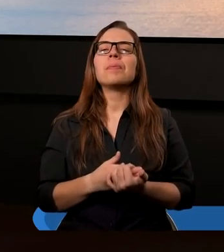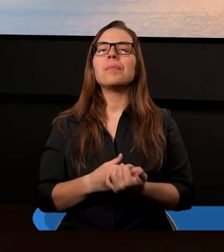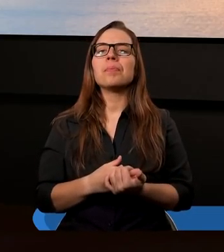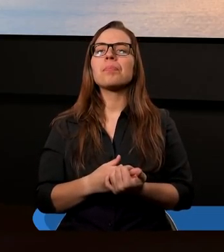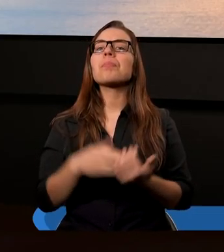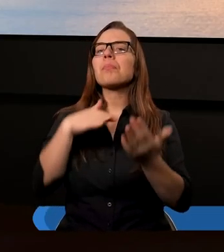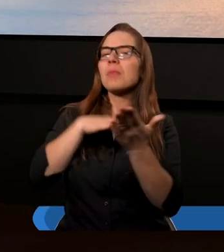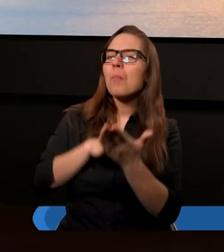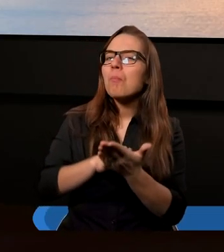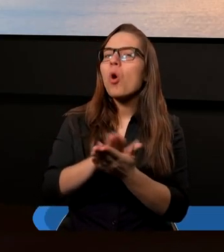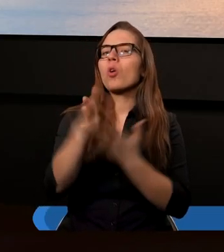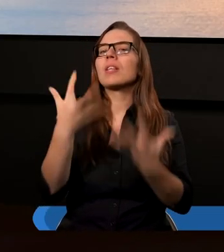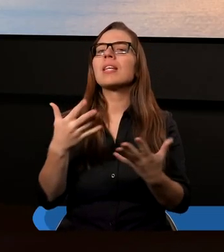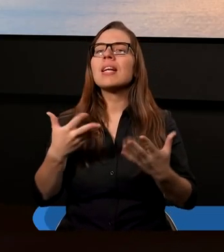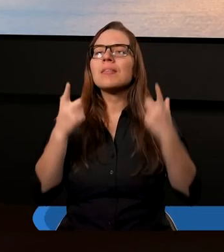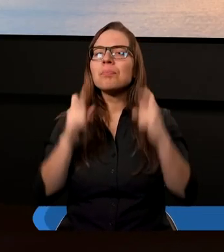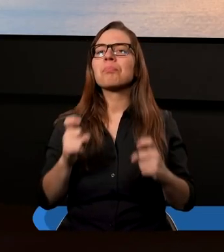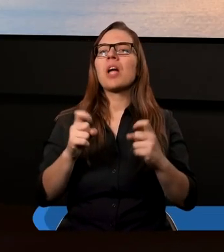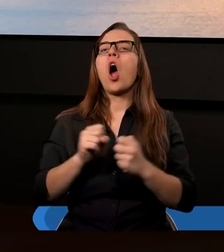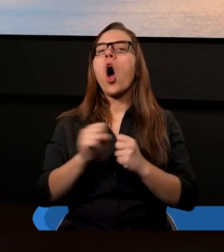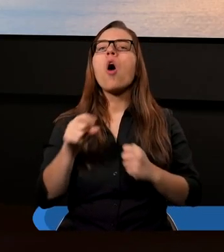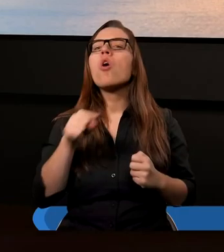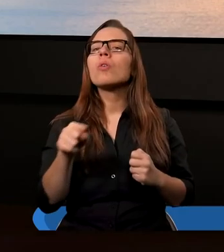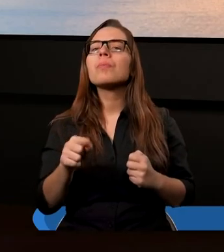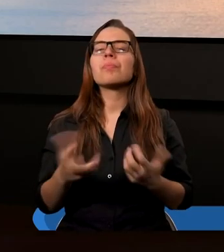Na samym początku bardzo ważny temat.